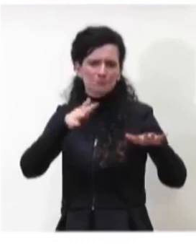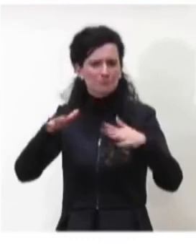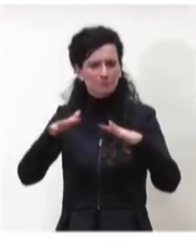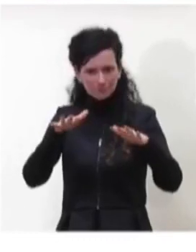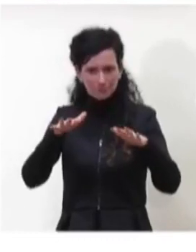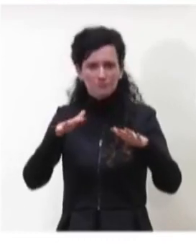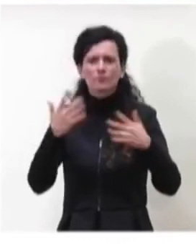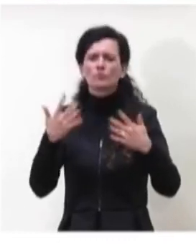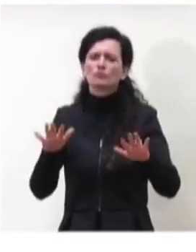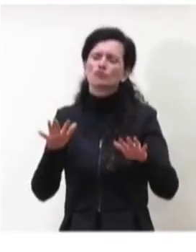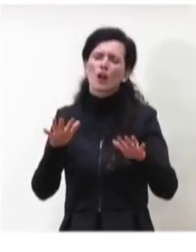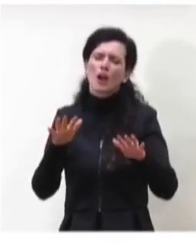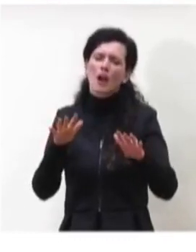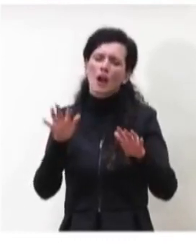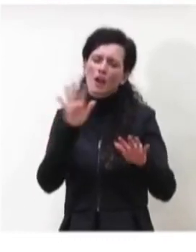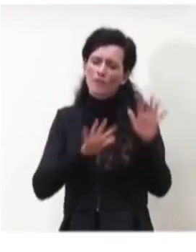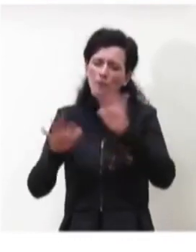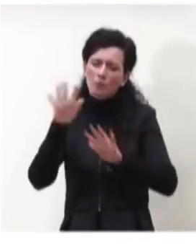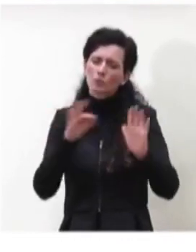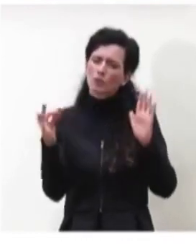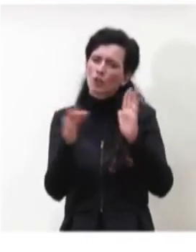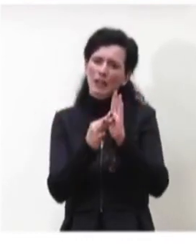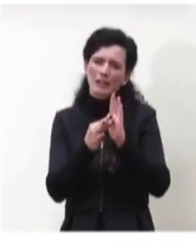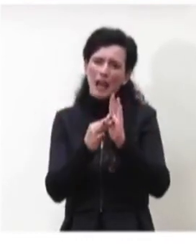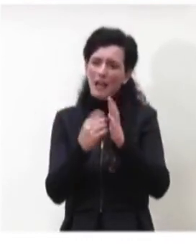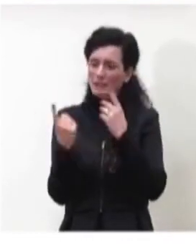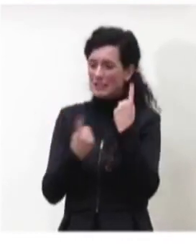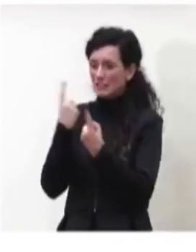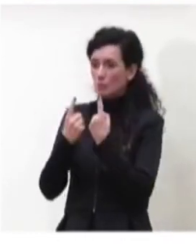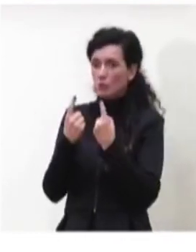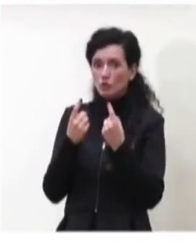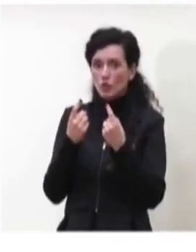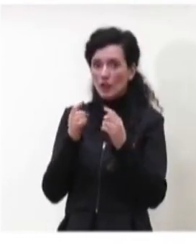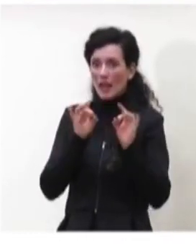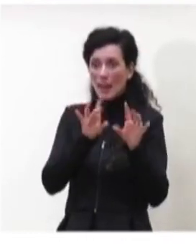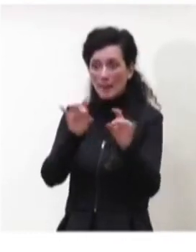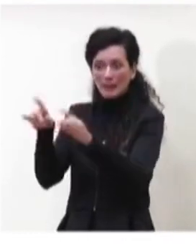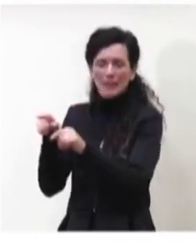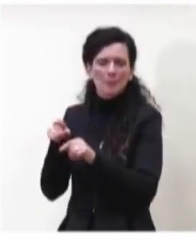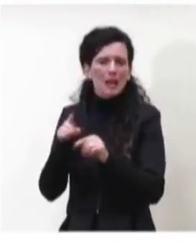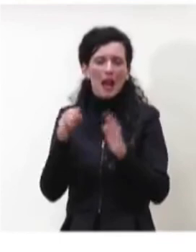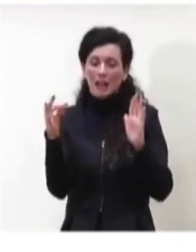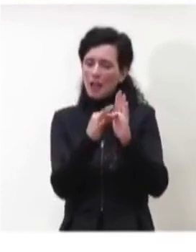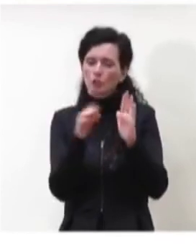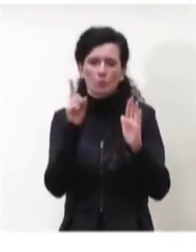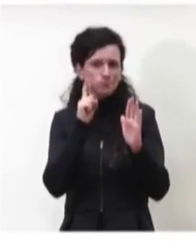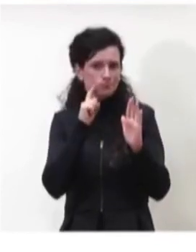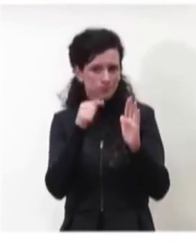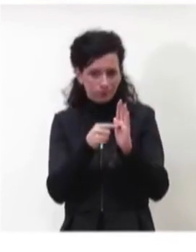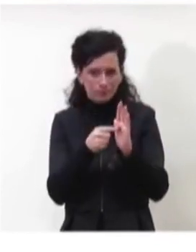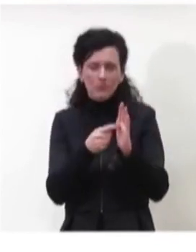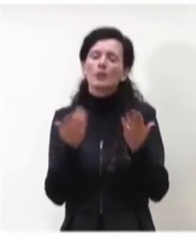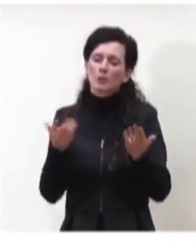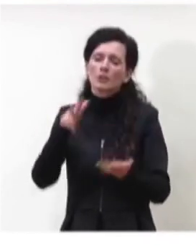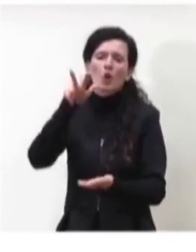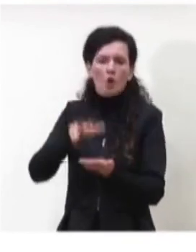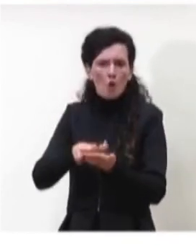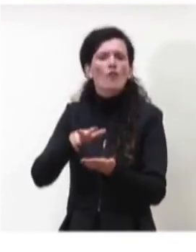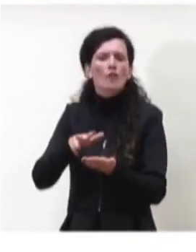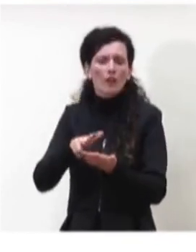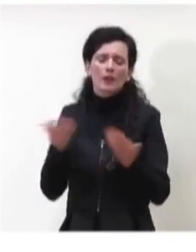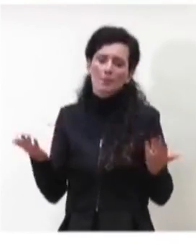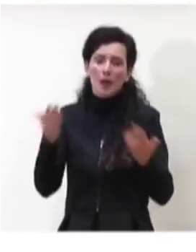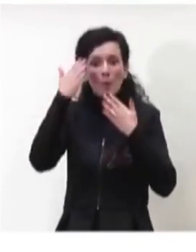questa fase epidemica e conferma il fatto che sono purtroppo persone